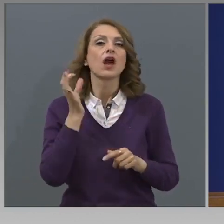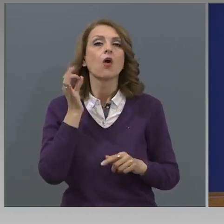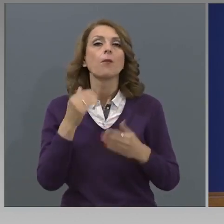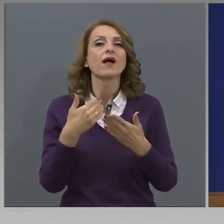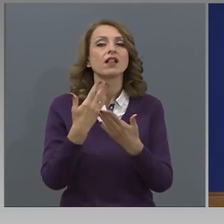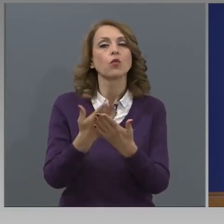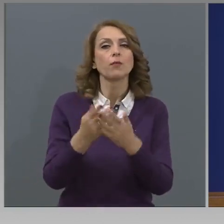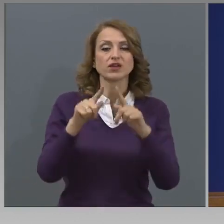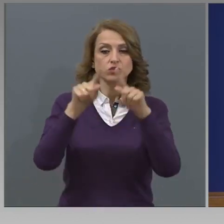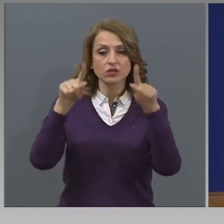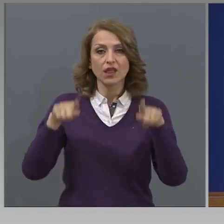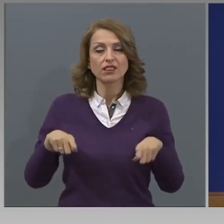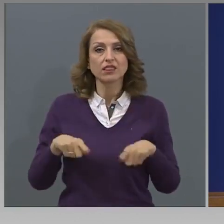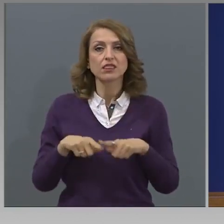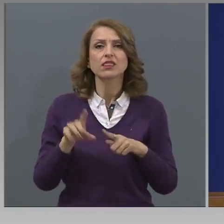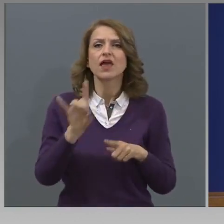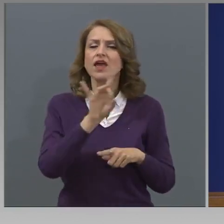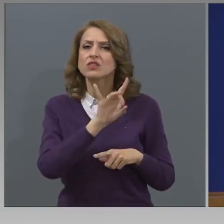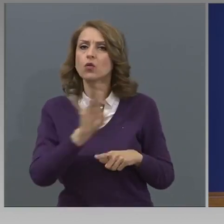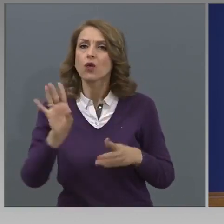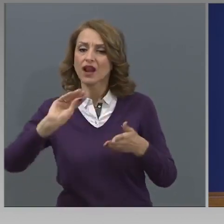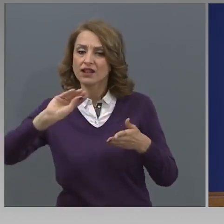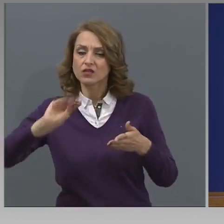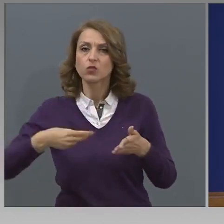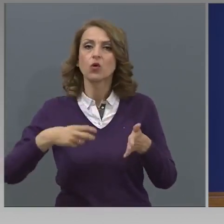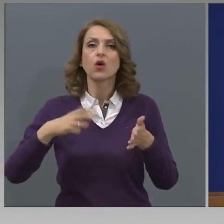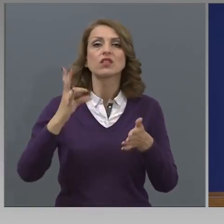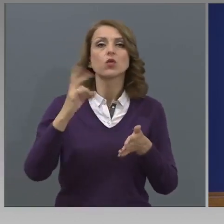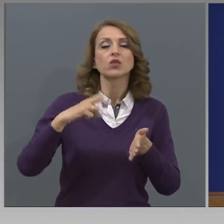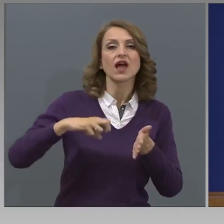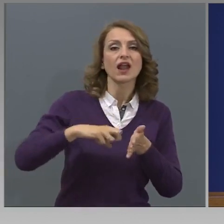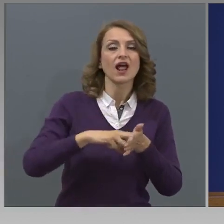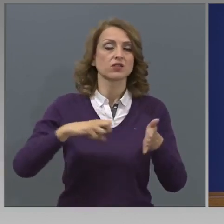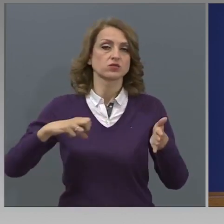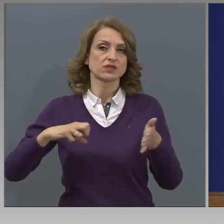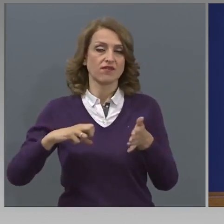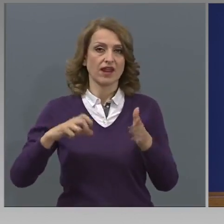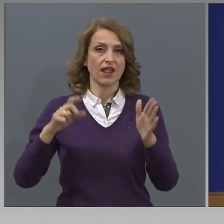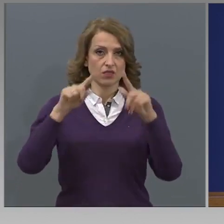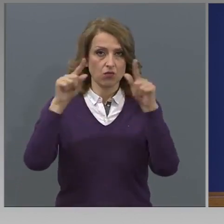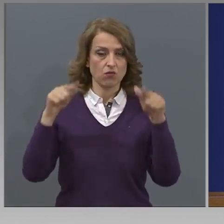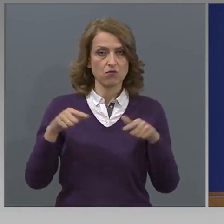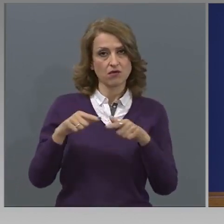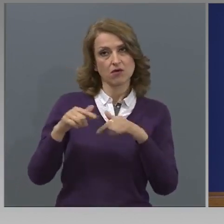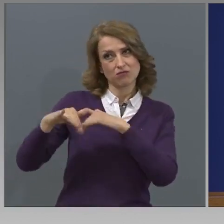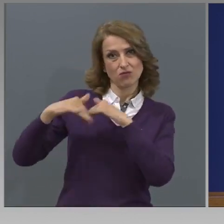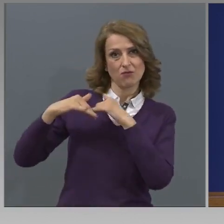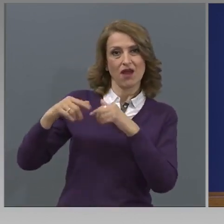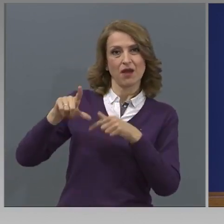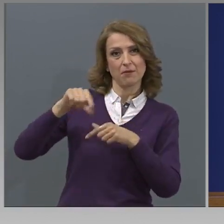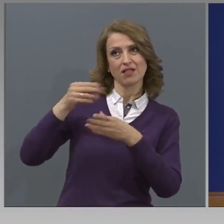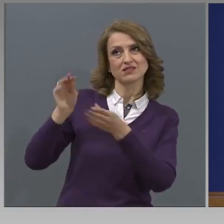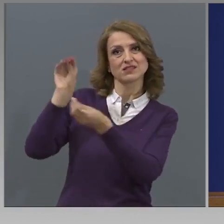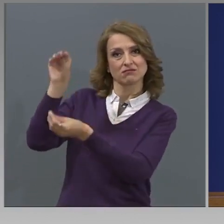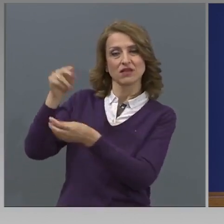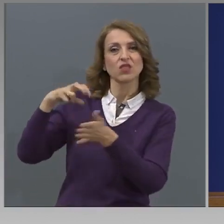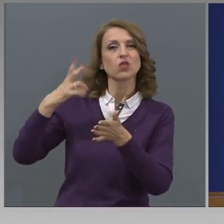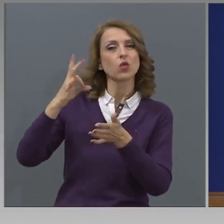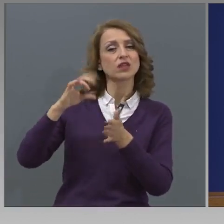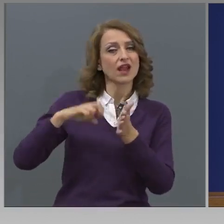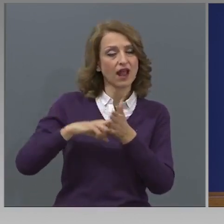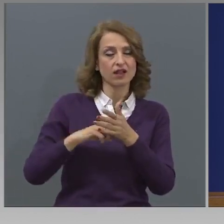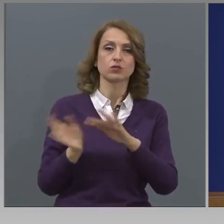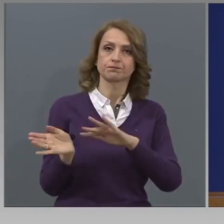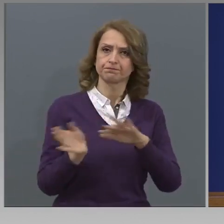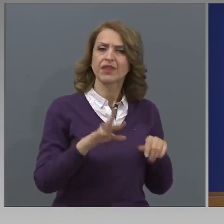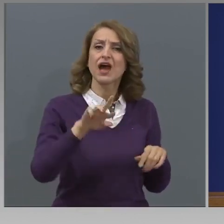представител срещу еднократно и изрично нотариално заверено пълномощност за целта. Разбира се, всички унези, които използват